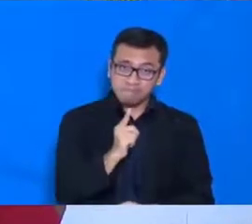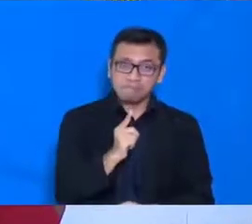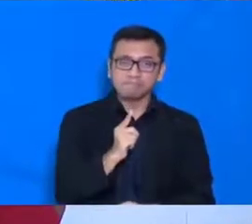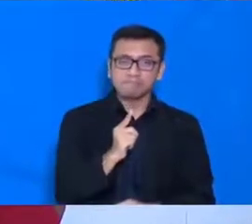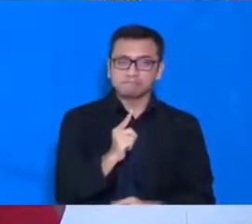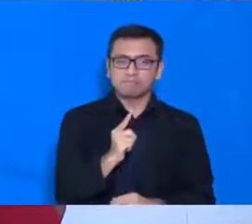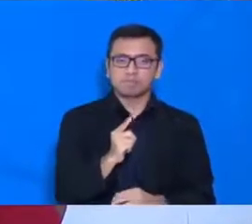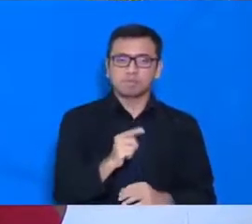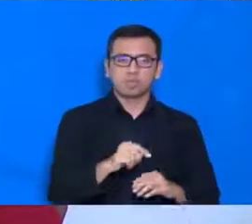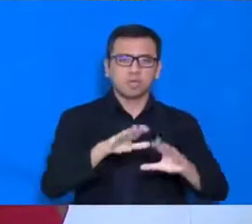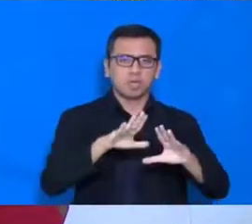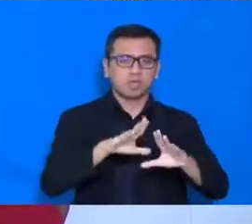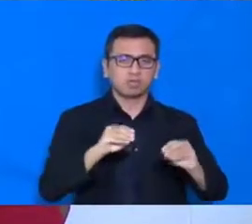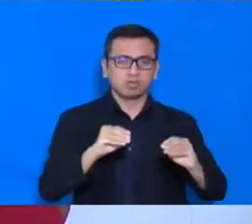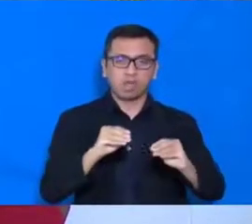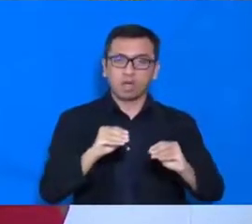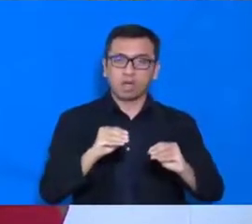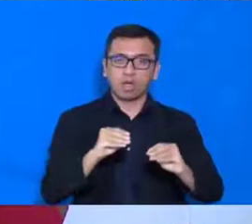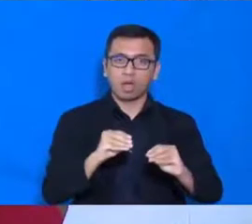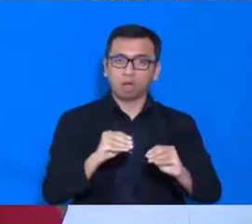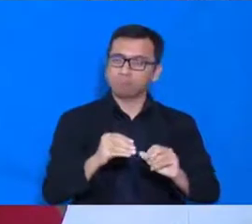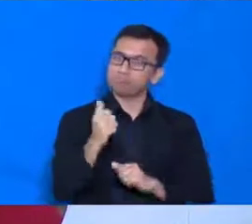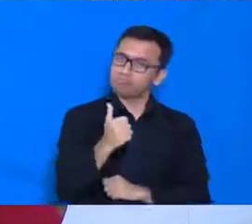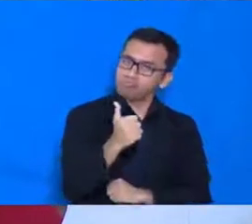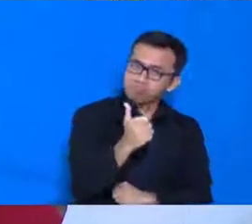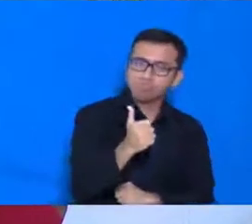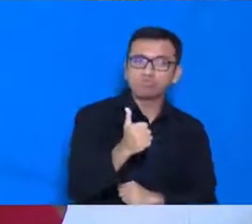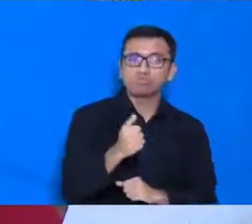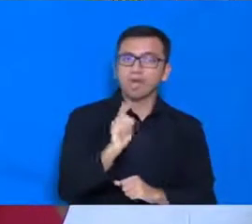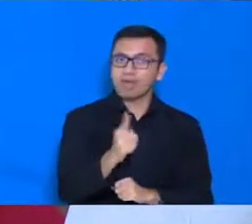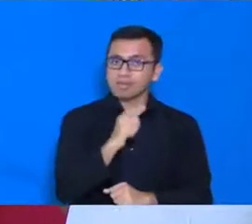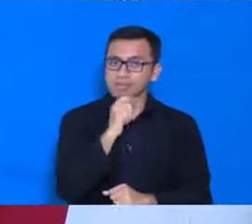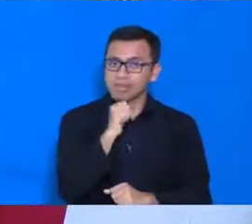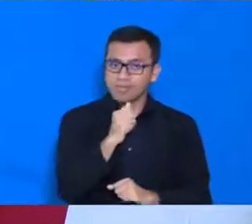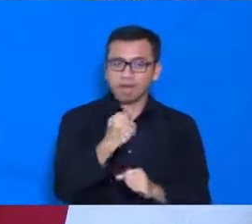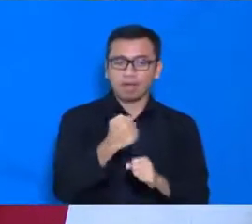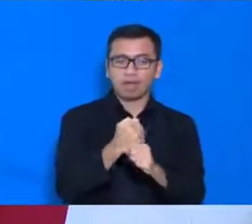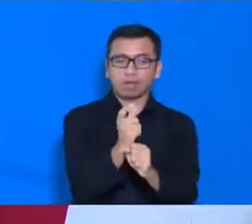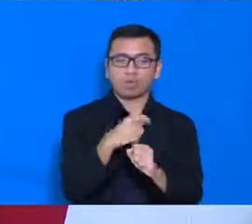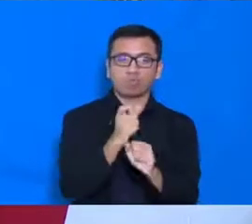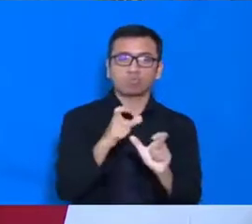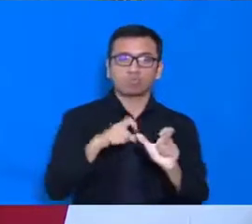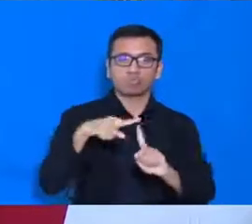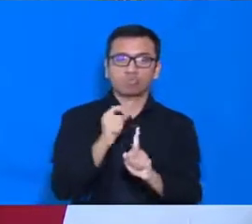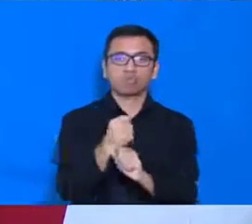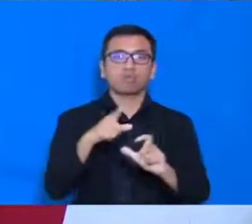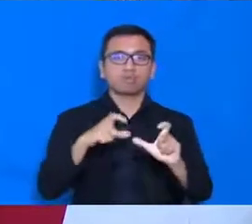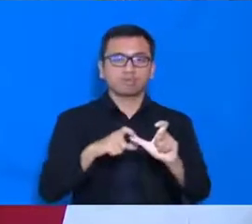kerja kolaboratif, kugus tugas, percepatan, penanganan COVID-19.